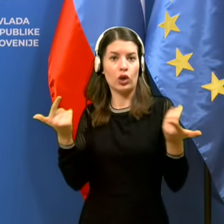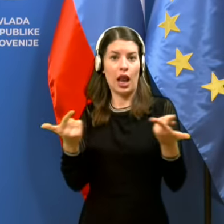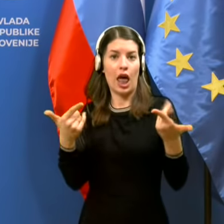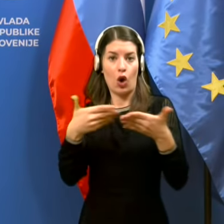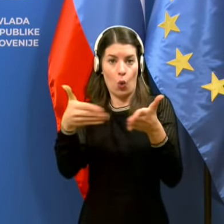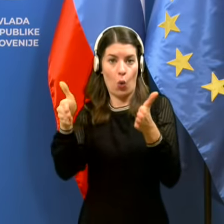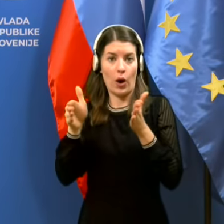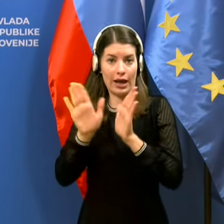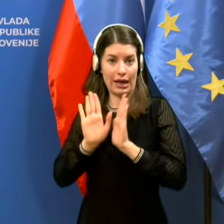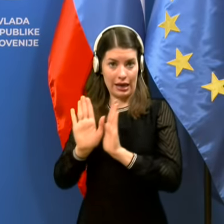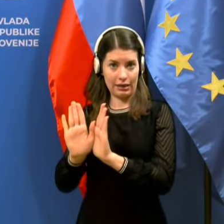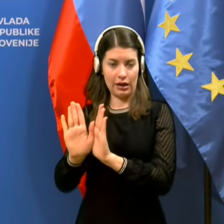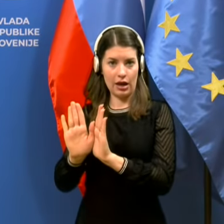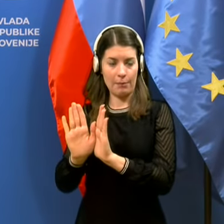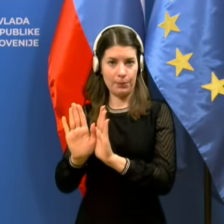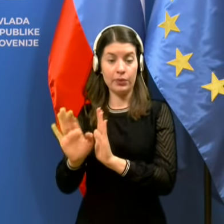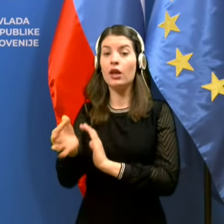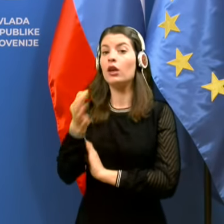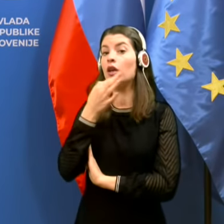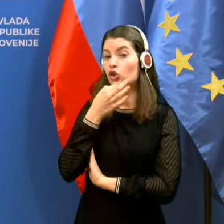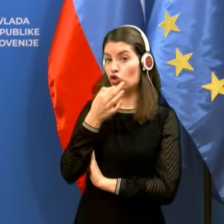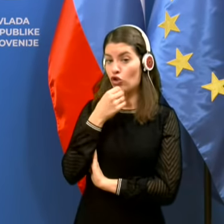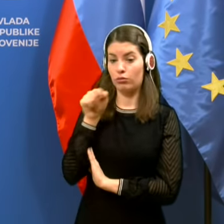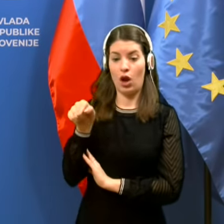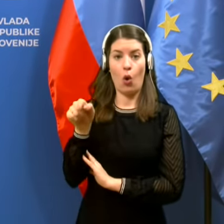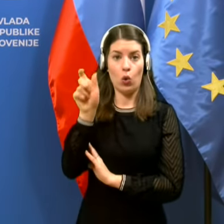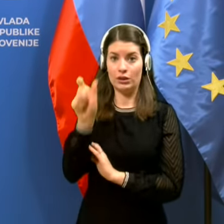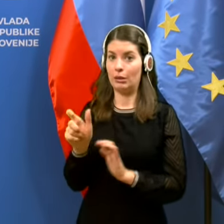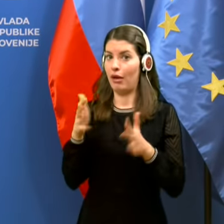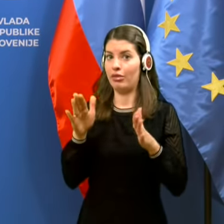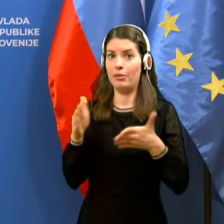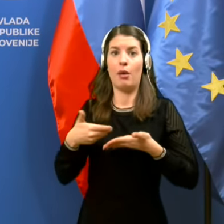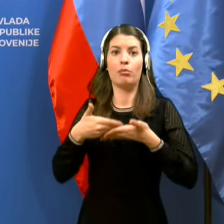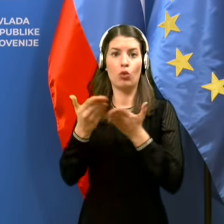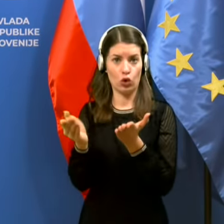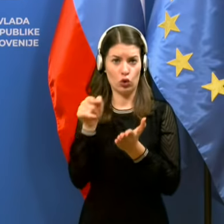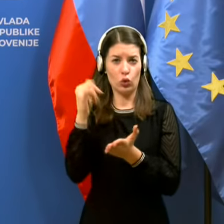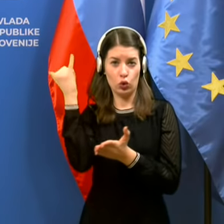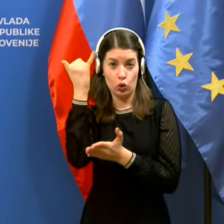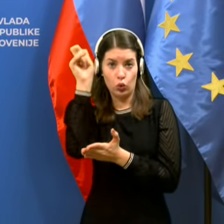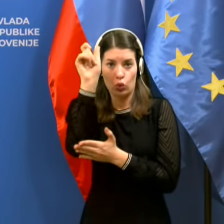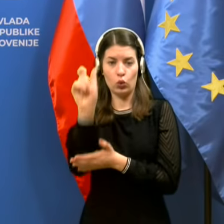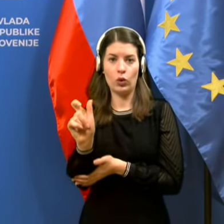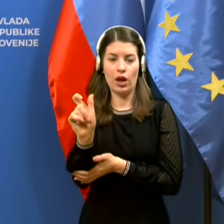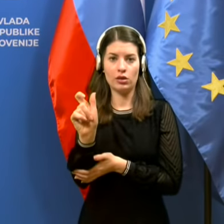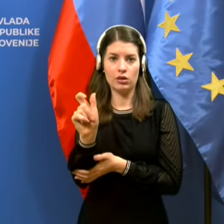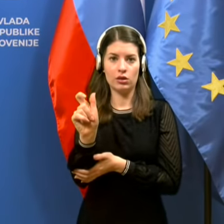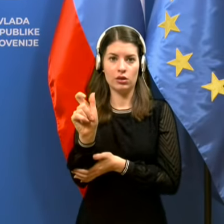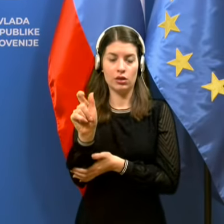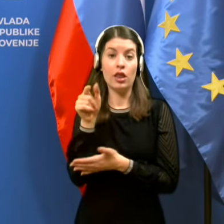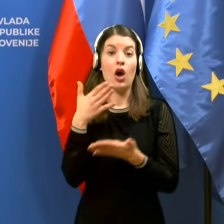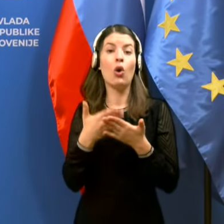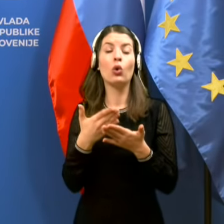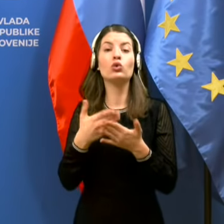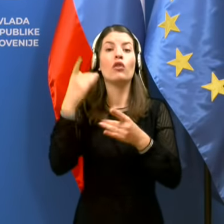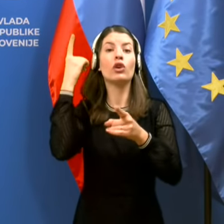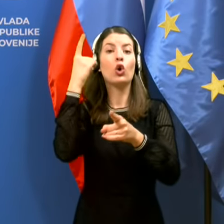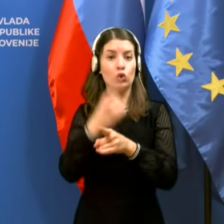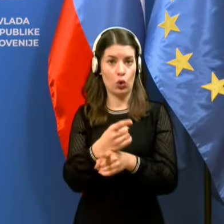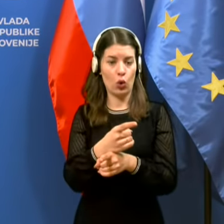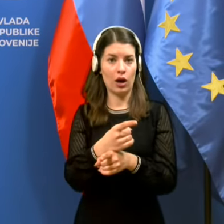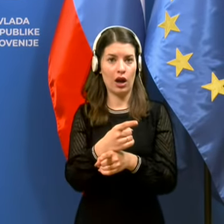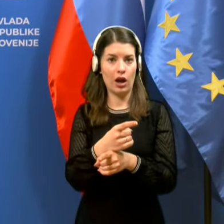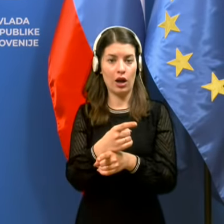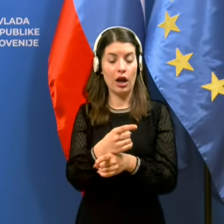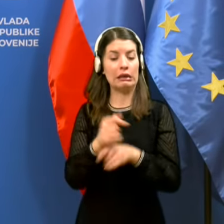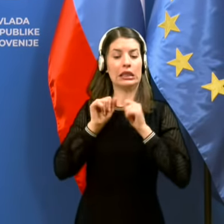karanteno na domu, če tega prostora nima, pa gre za tujca, ki se seveda na podlagi odloka mu vstop v